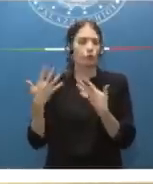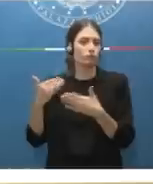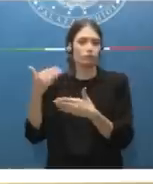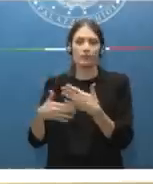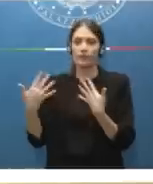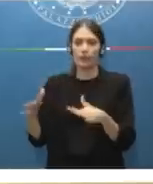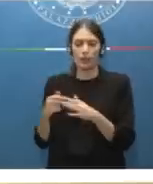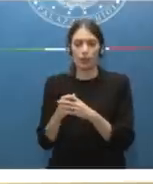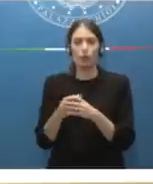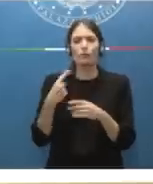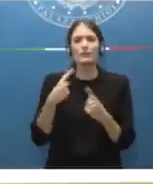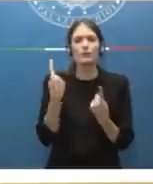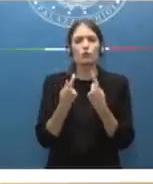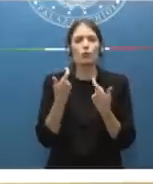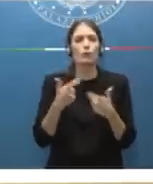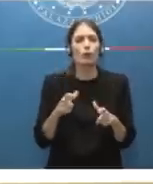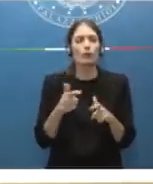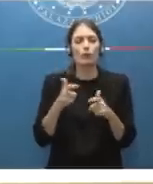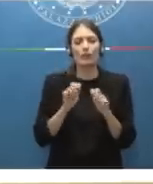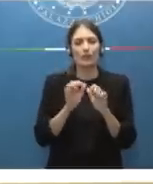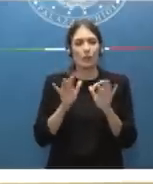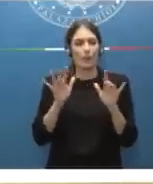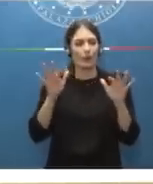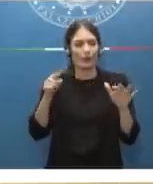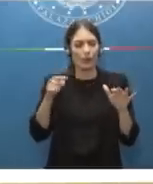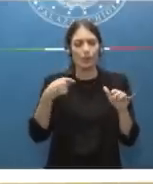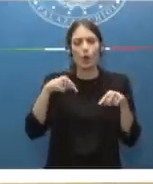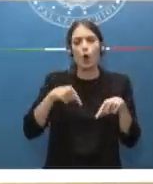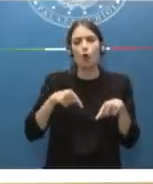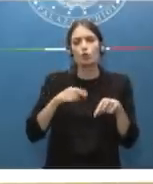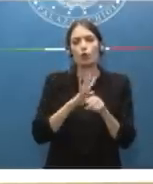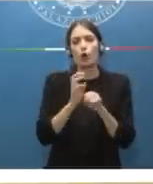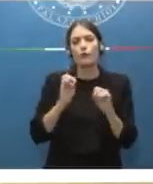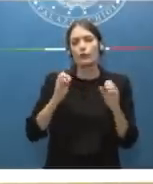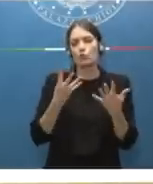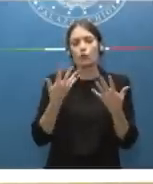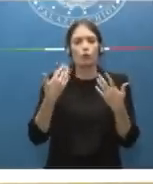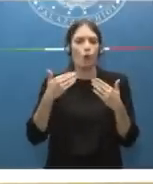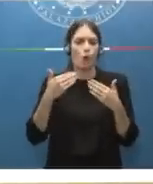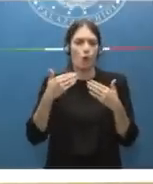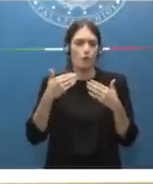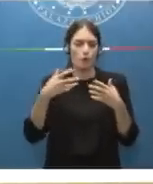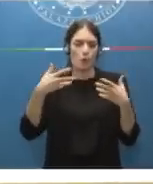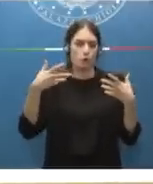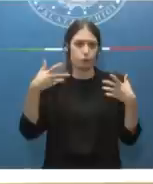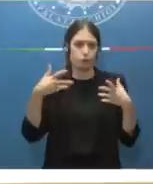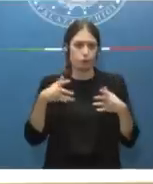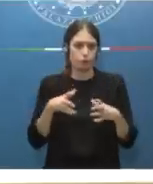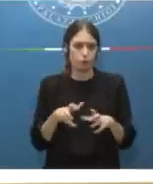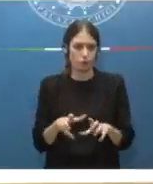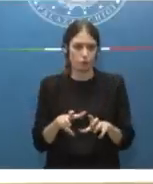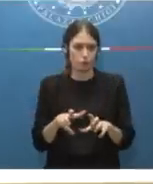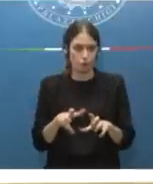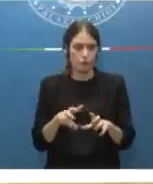epidemiologico oggi del Covid-19 è mutato rispetto a quando questo provvedimento era